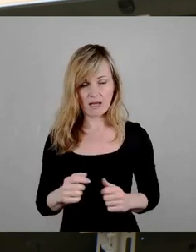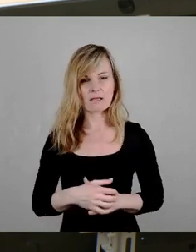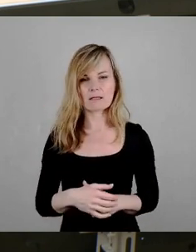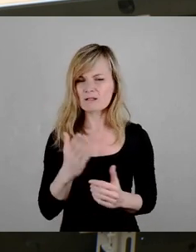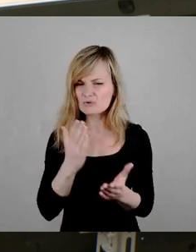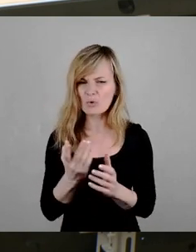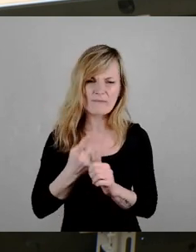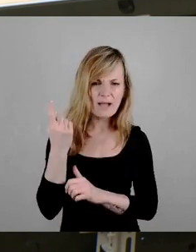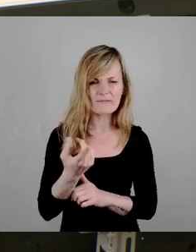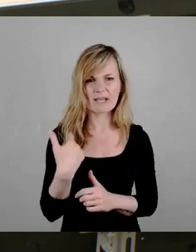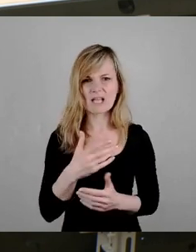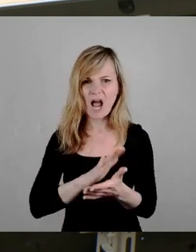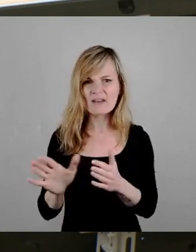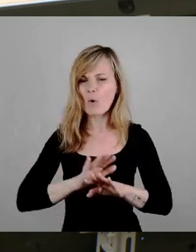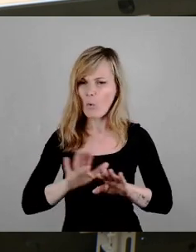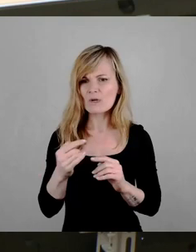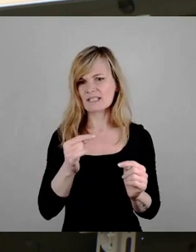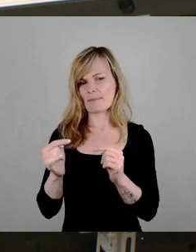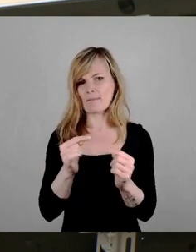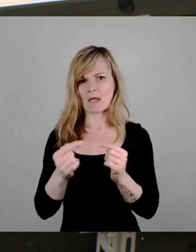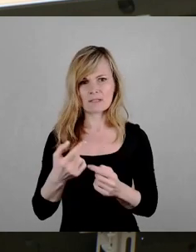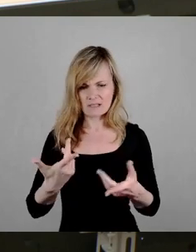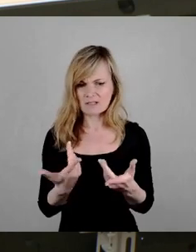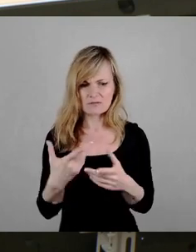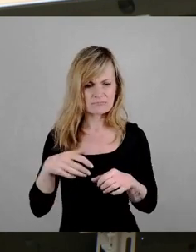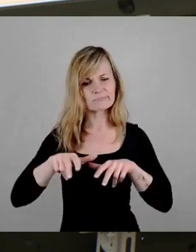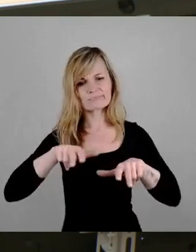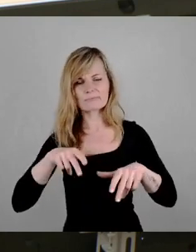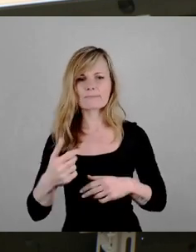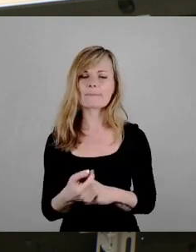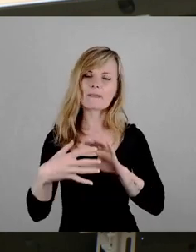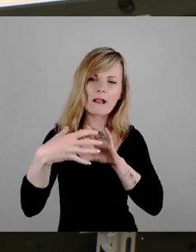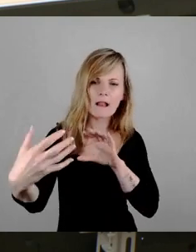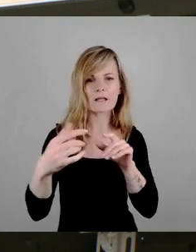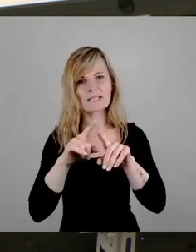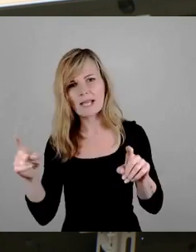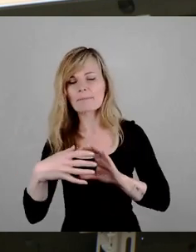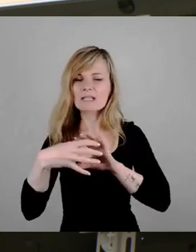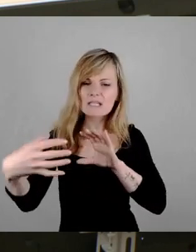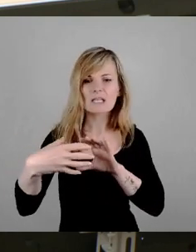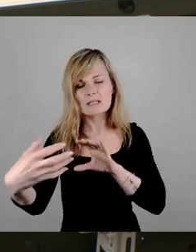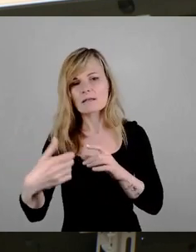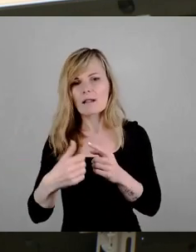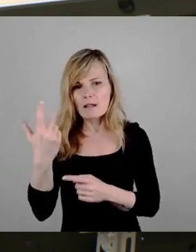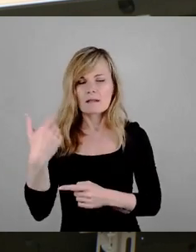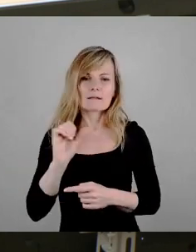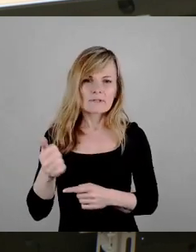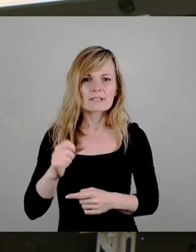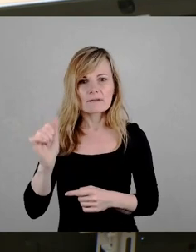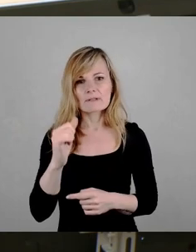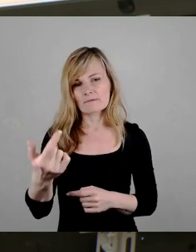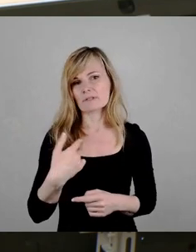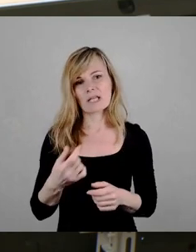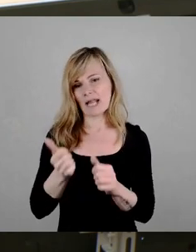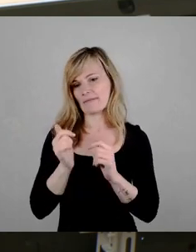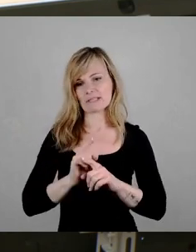weiter, hätten wir es einfach ohne Debatte hinbekommen. Aber Sie ziehen das Thema, um es immer wieder zu haben. Das bringt uns nicht weiter. Wir